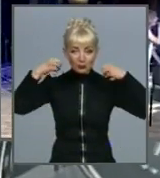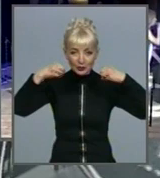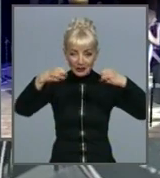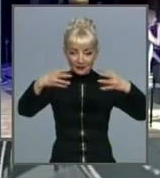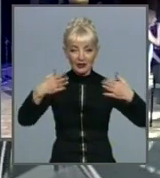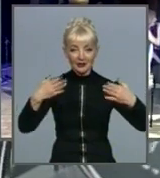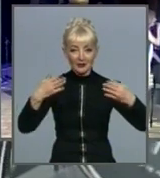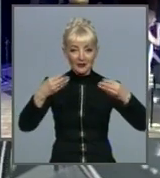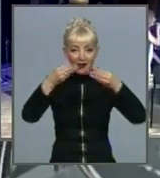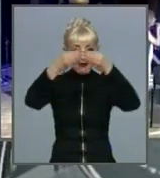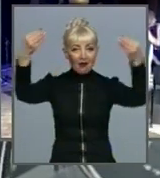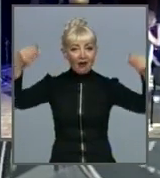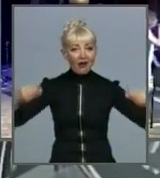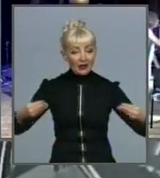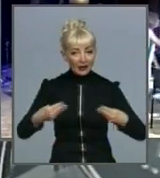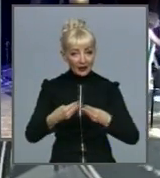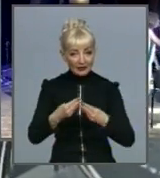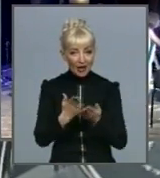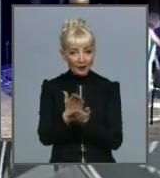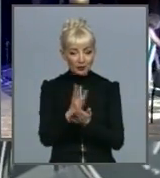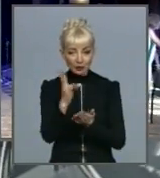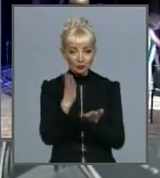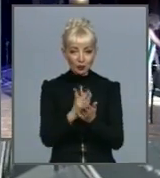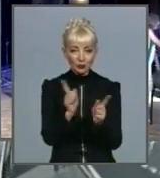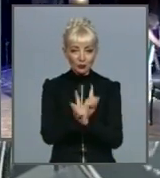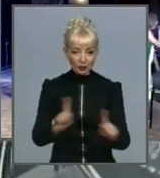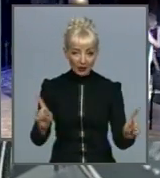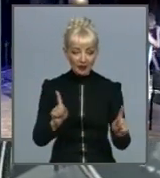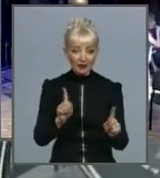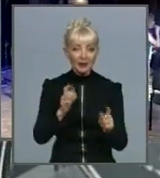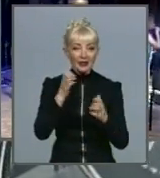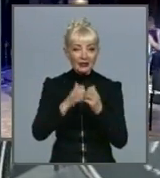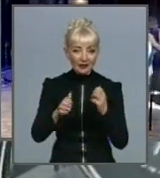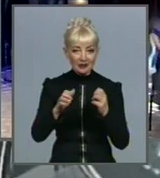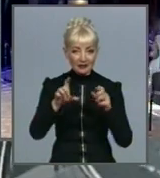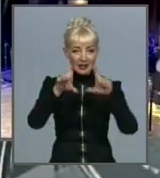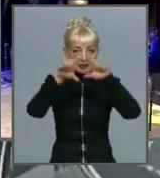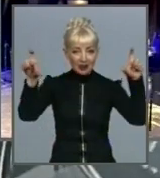який є також унікальним серед закладів культури нашого типу.